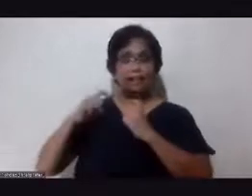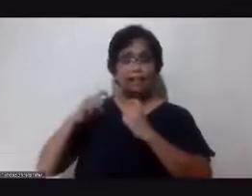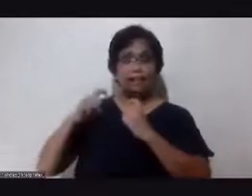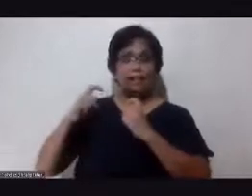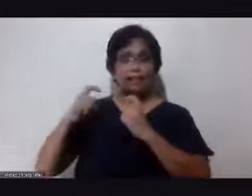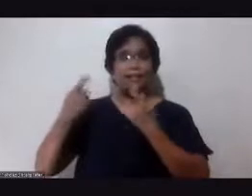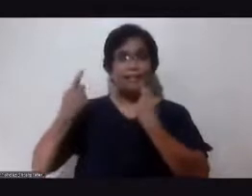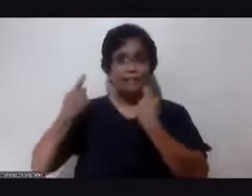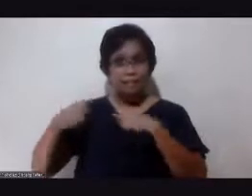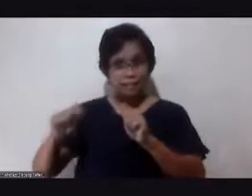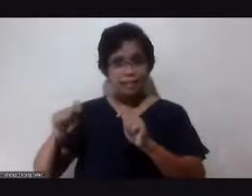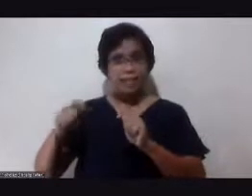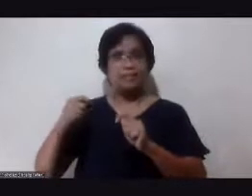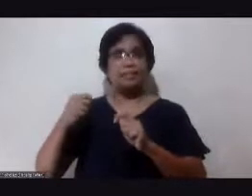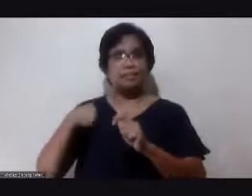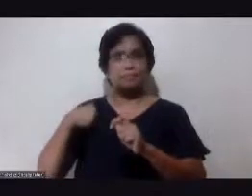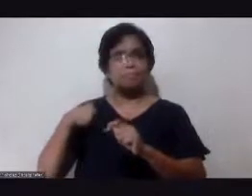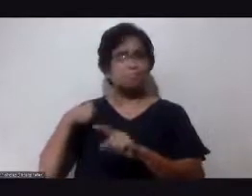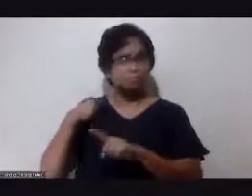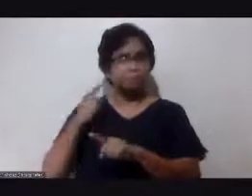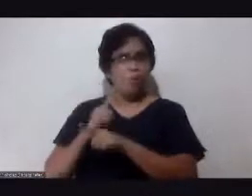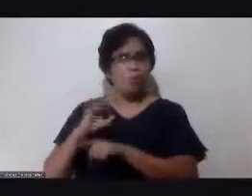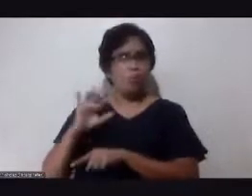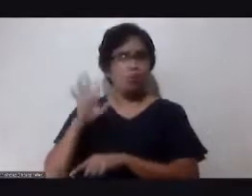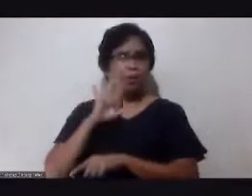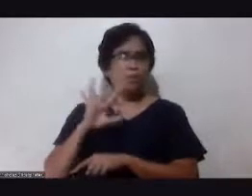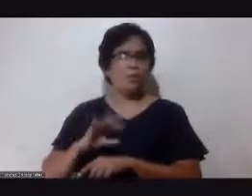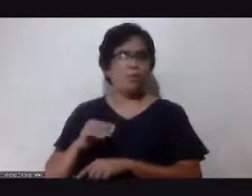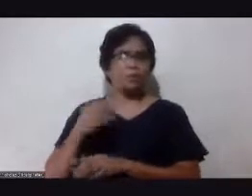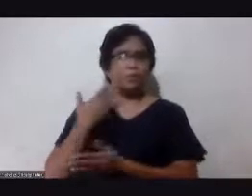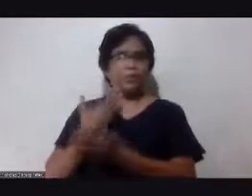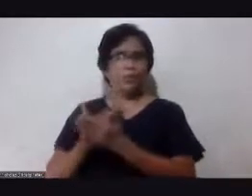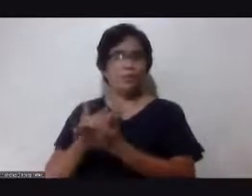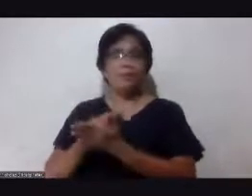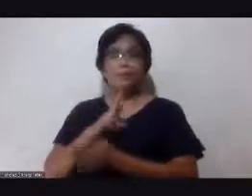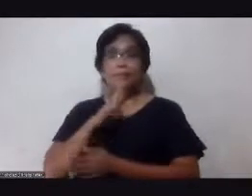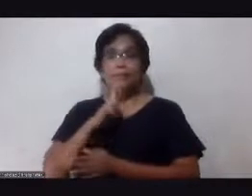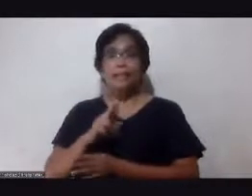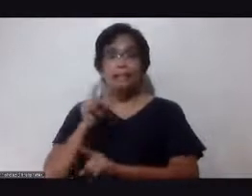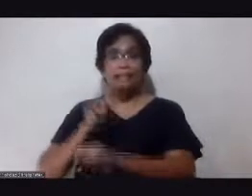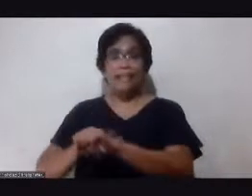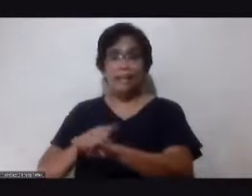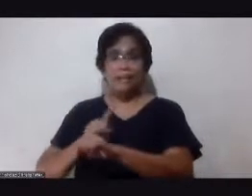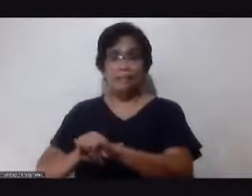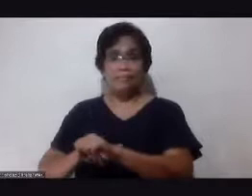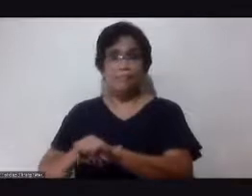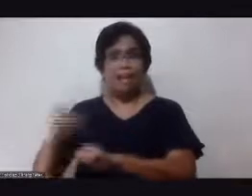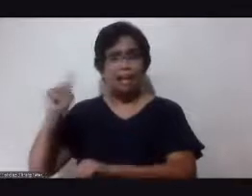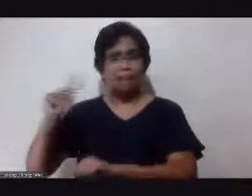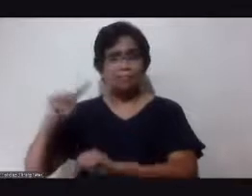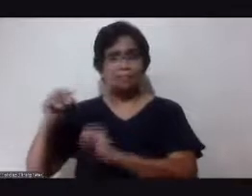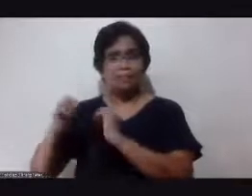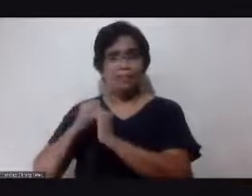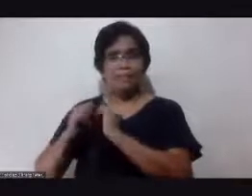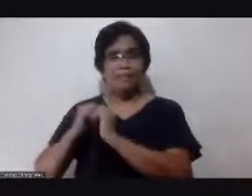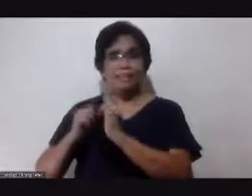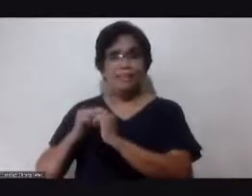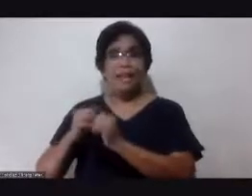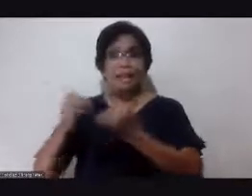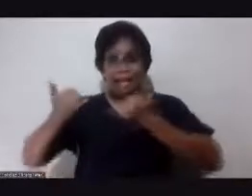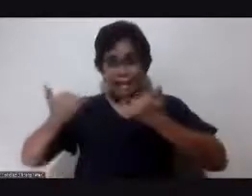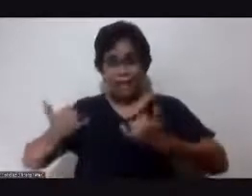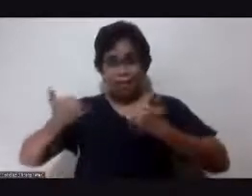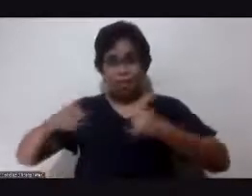ko, at sabi ko, aba, ang galing nito ha, kasi real time, okay, anong ibig sabihin ng real time? Ngayon